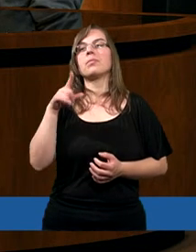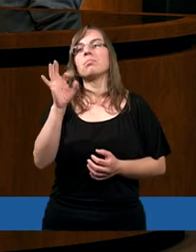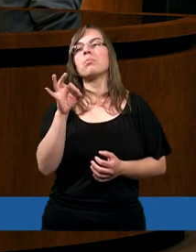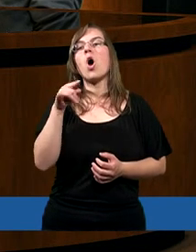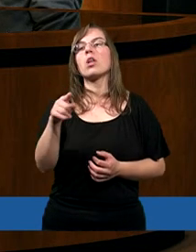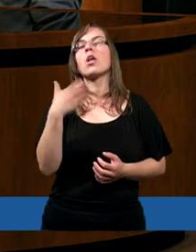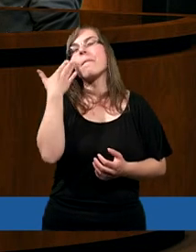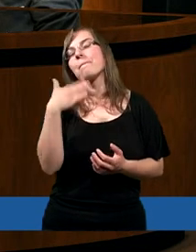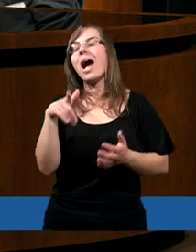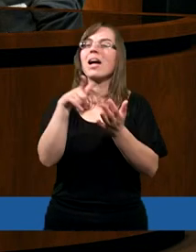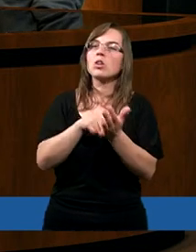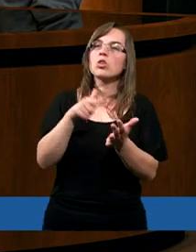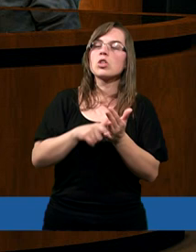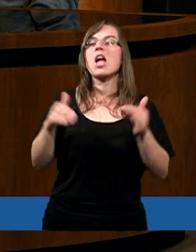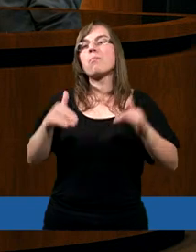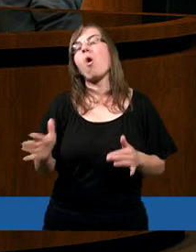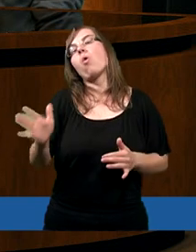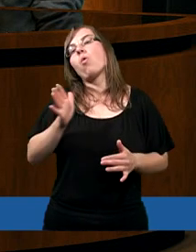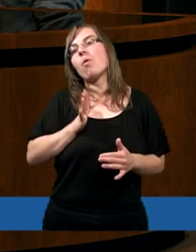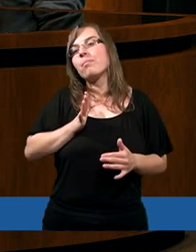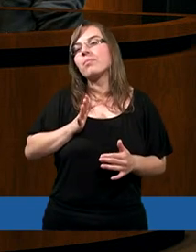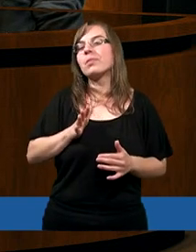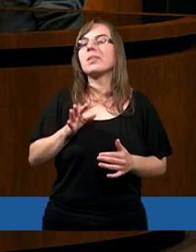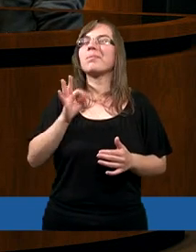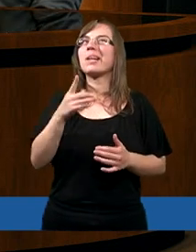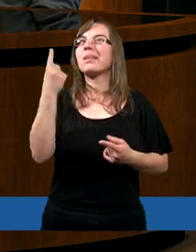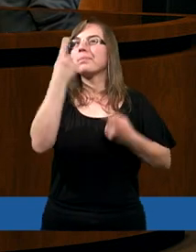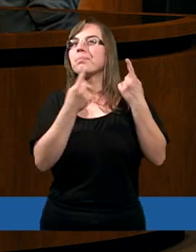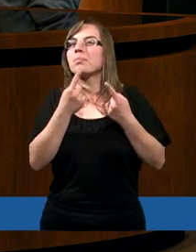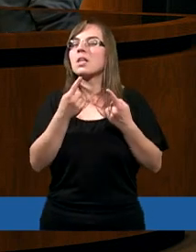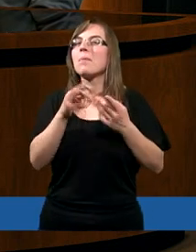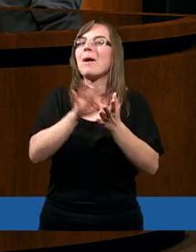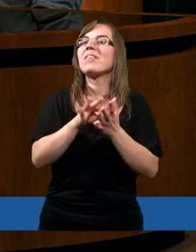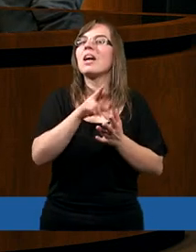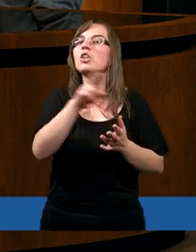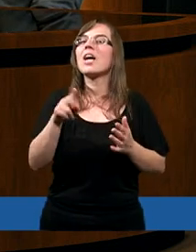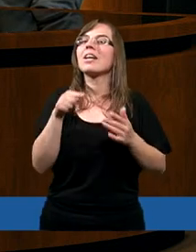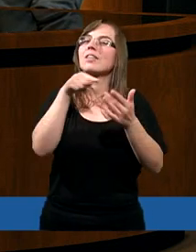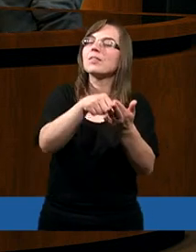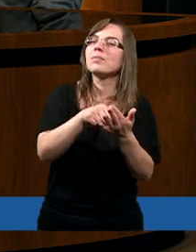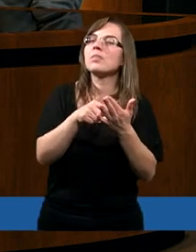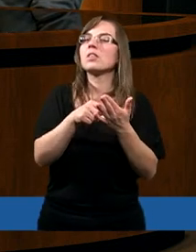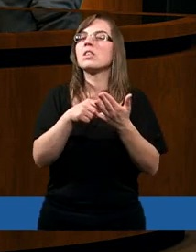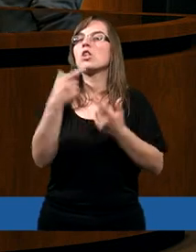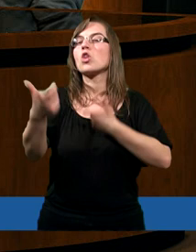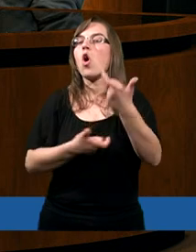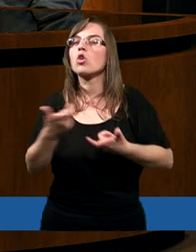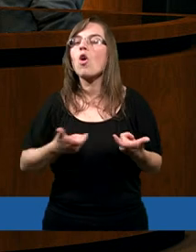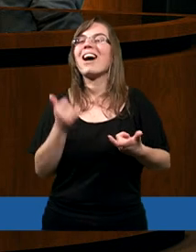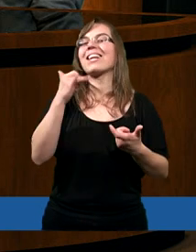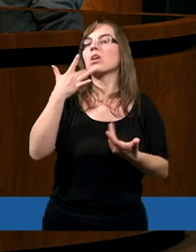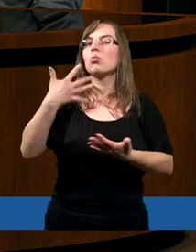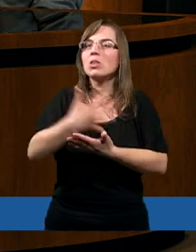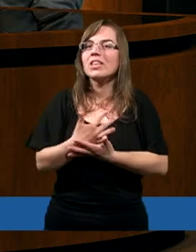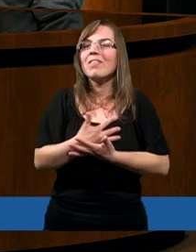No, bo bardzo często mogłoby, tak często jest przez różnych ludzi stosowane,